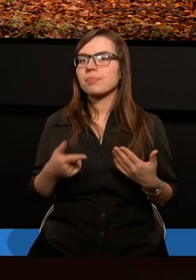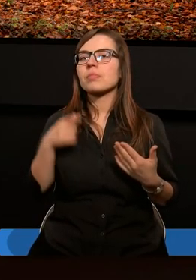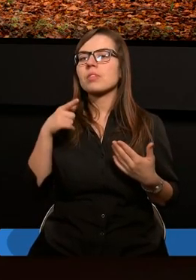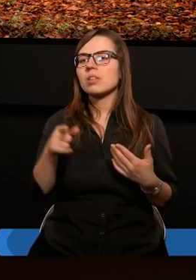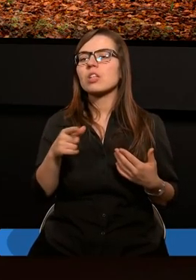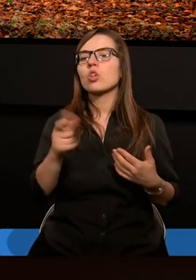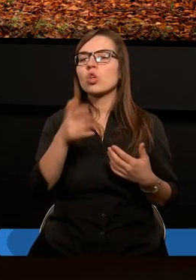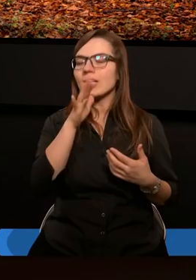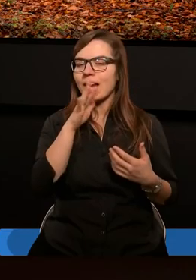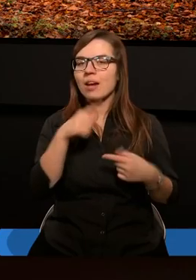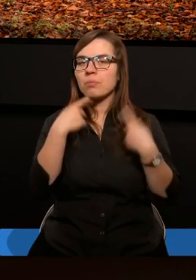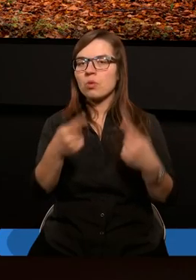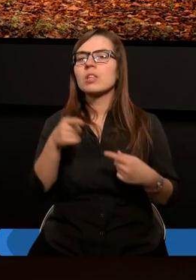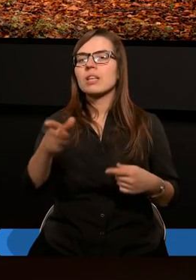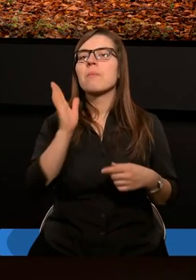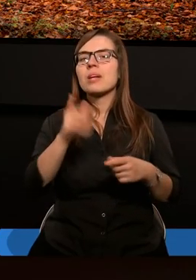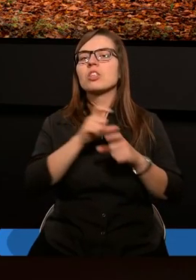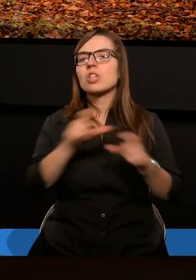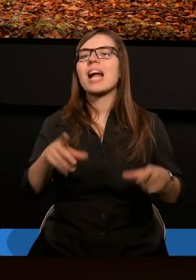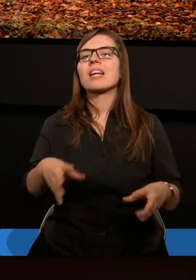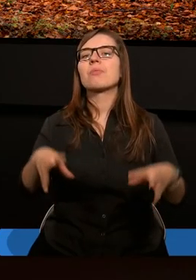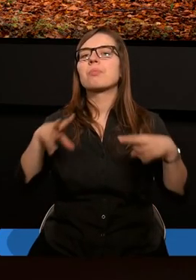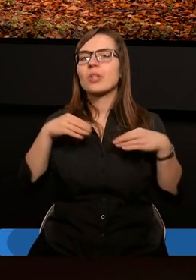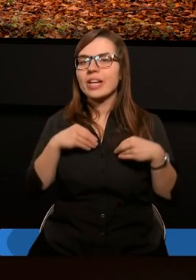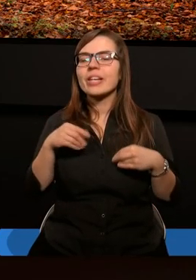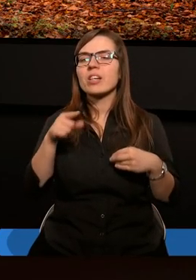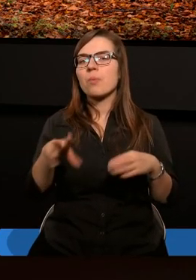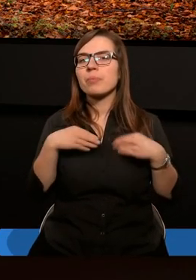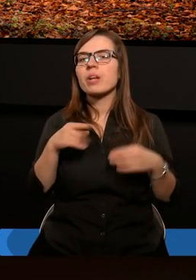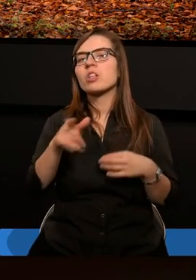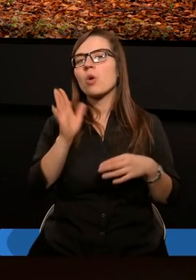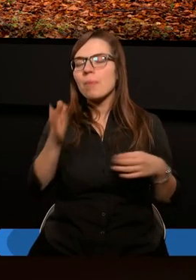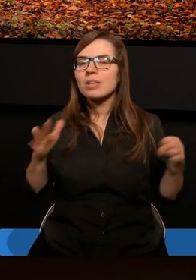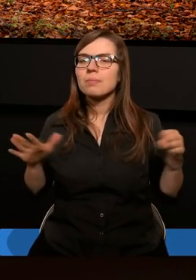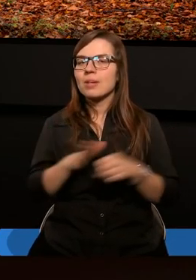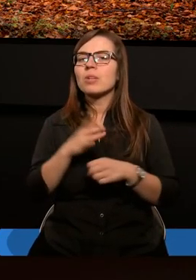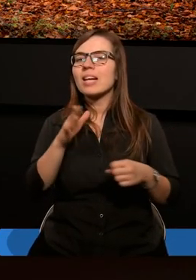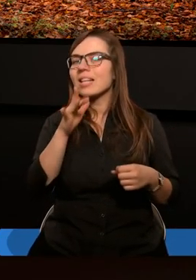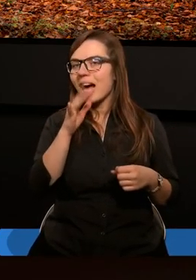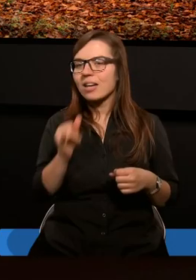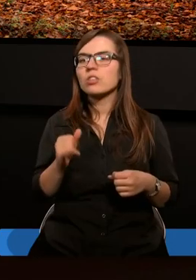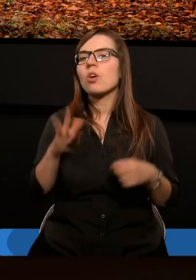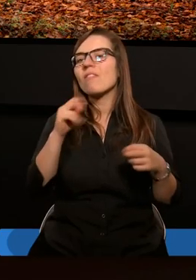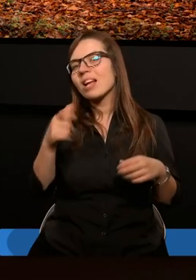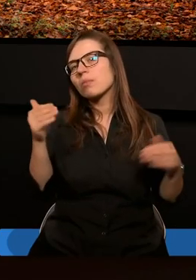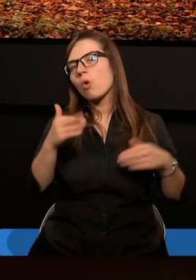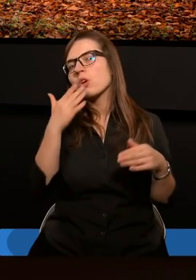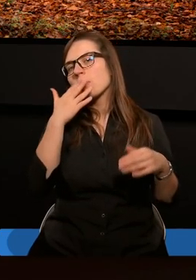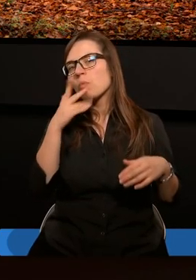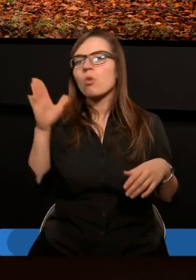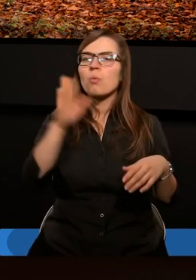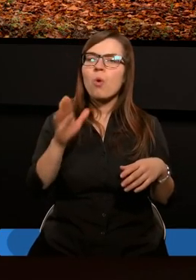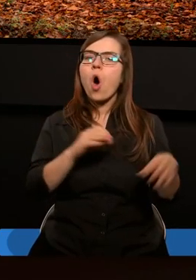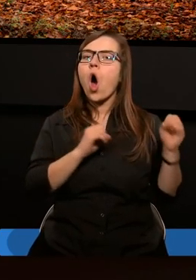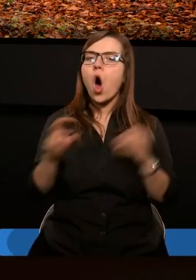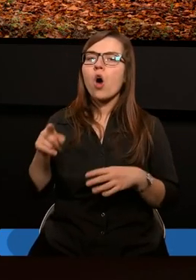pełnia Izraelitów to będzie ten czas przyjęcia ich, albo przyjęcie to będzie pełnia Izraelitów. Czy więc można mówić, że